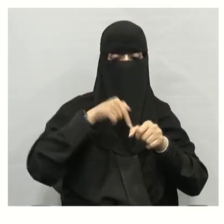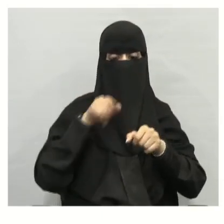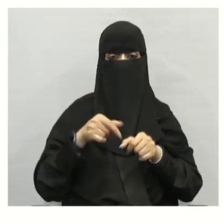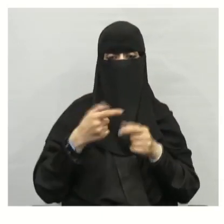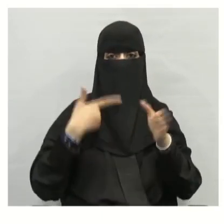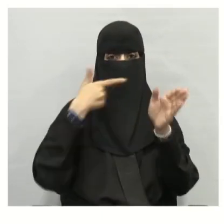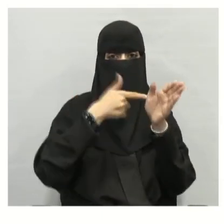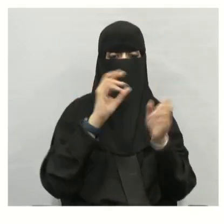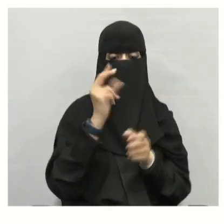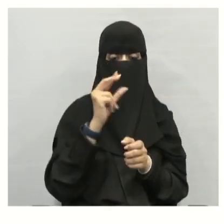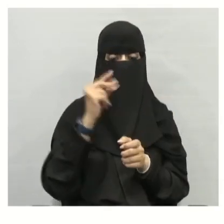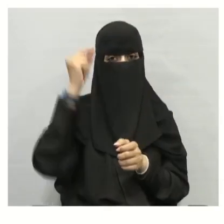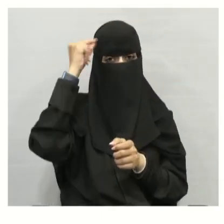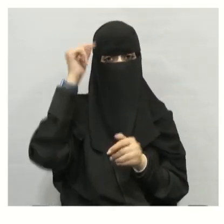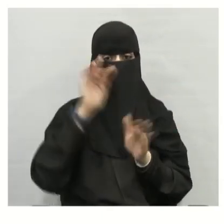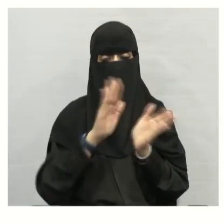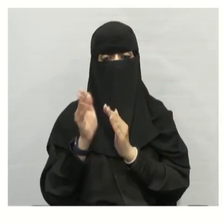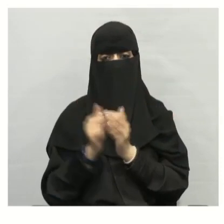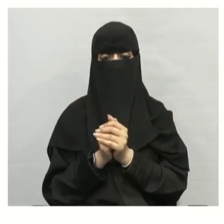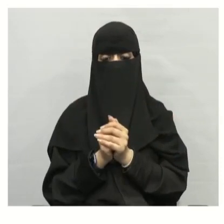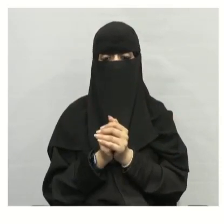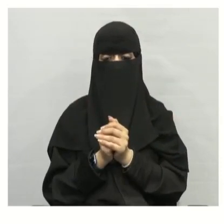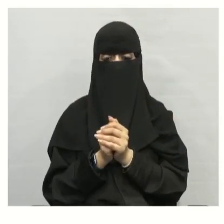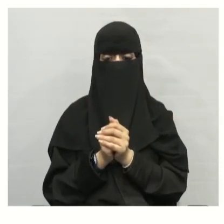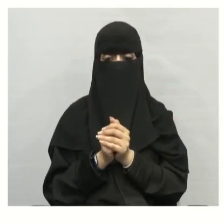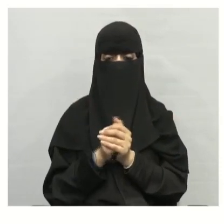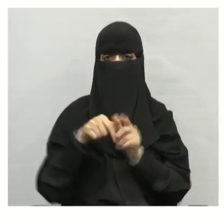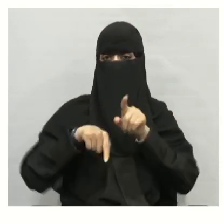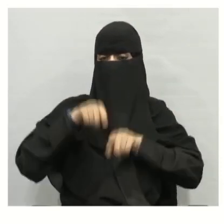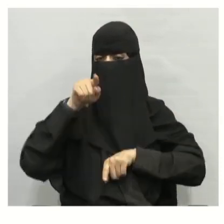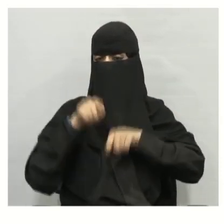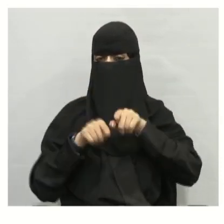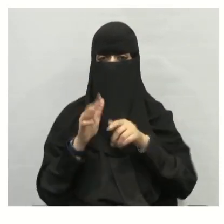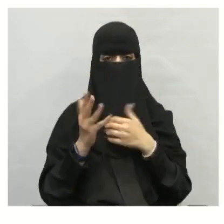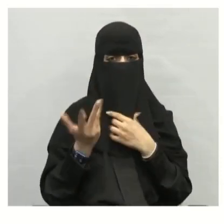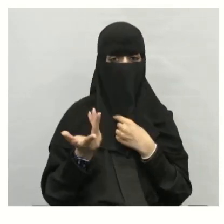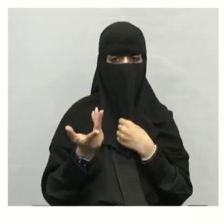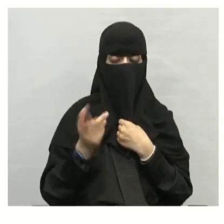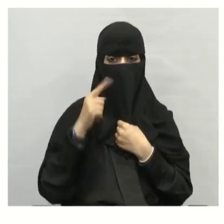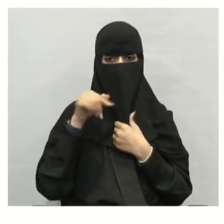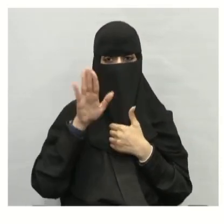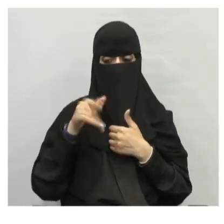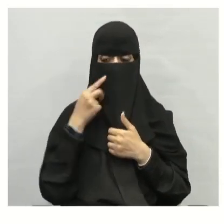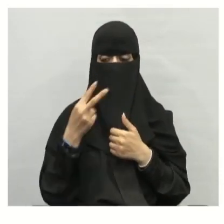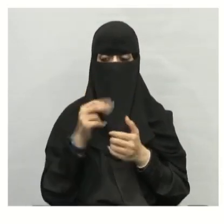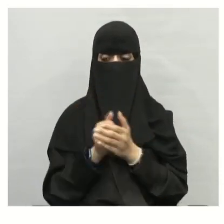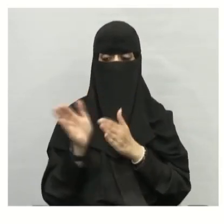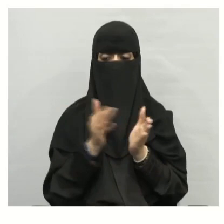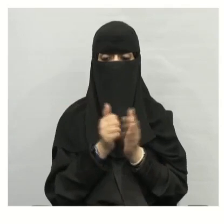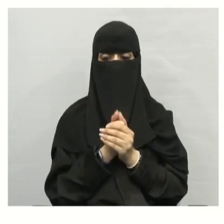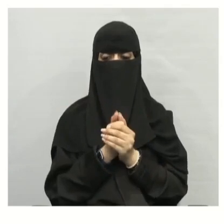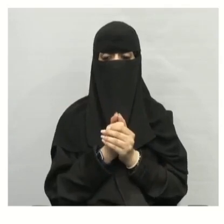هي النفط والفحم الحجري ما الفرق بين الموارد الطبيعية المتجددة والموارد الطبيعية غير